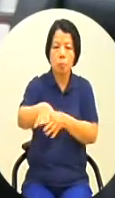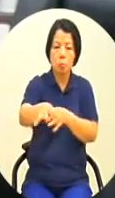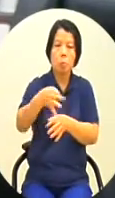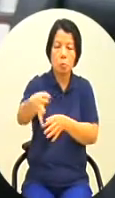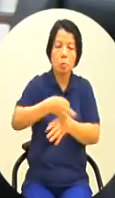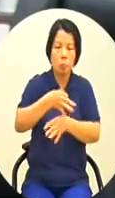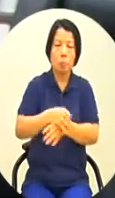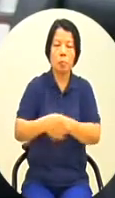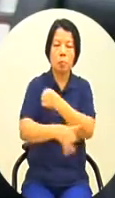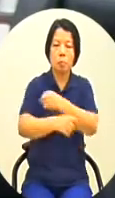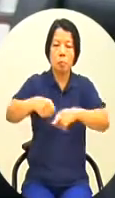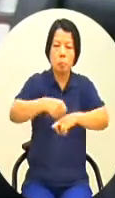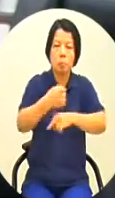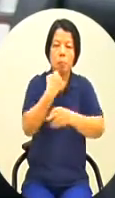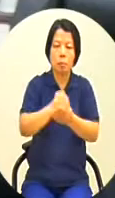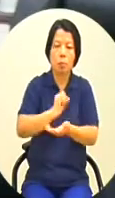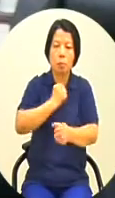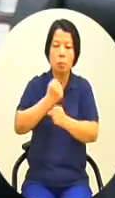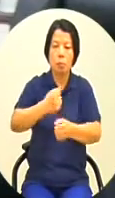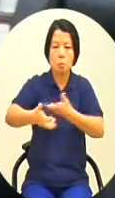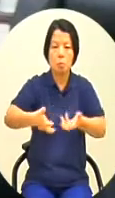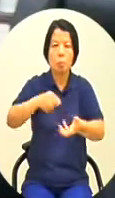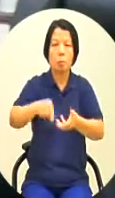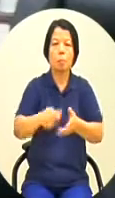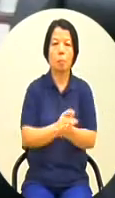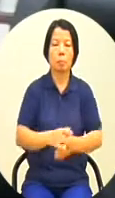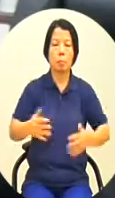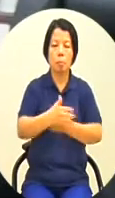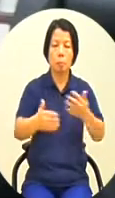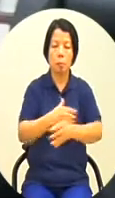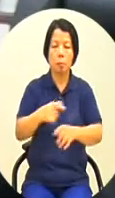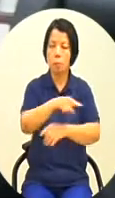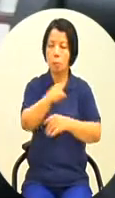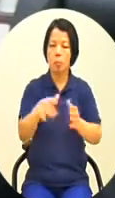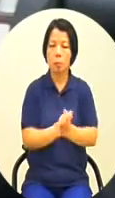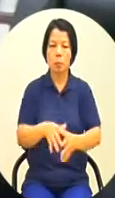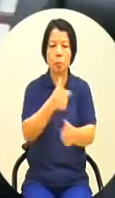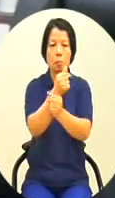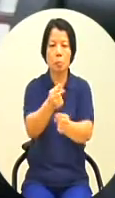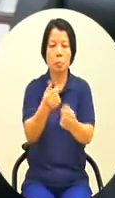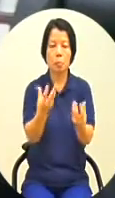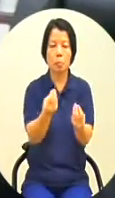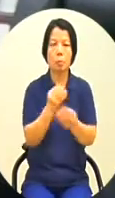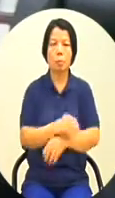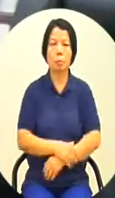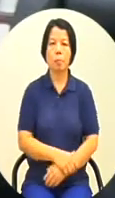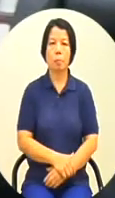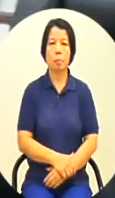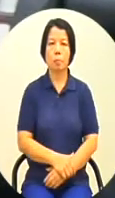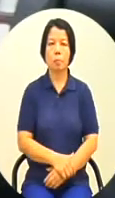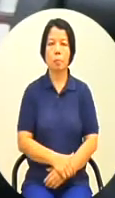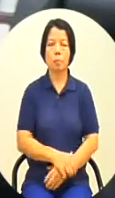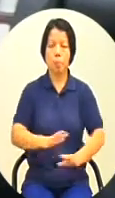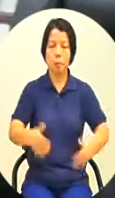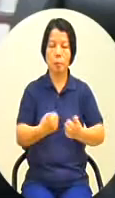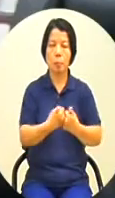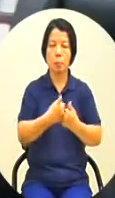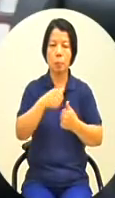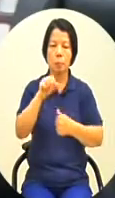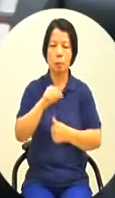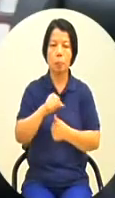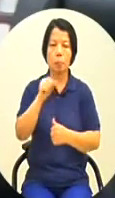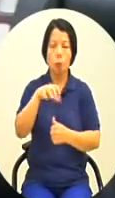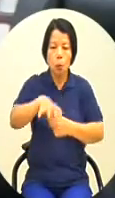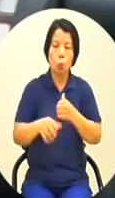這樣子的事情因為高雄的大眾運輸它還是不夠完整不夠完善所以這部分既然議會支持